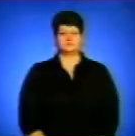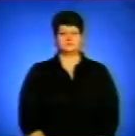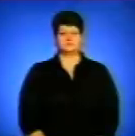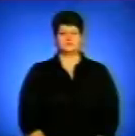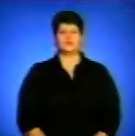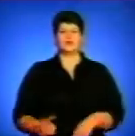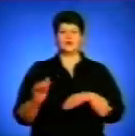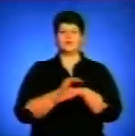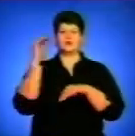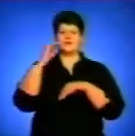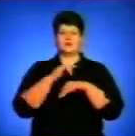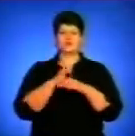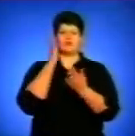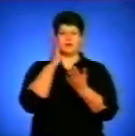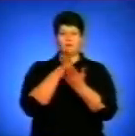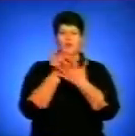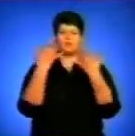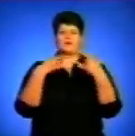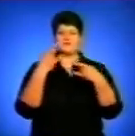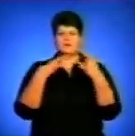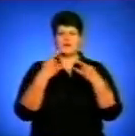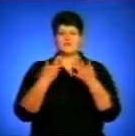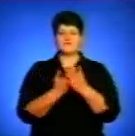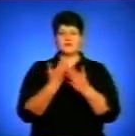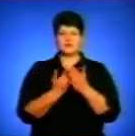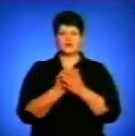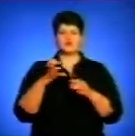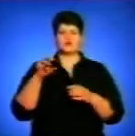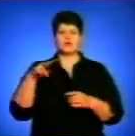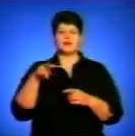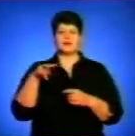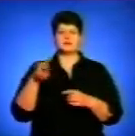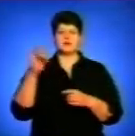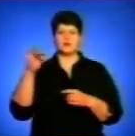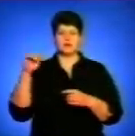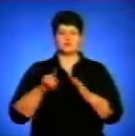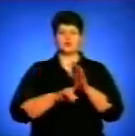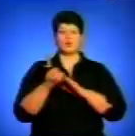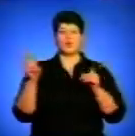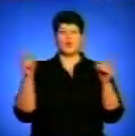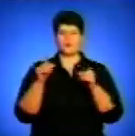Добрий вечер у прямому ефірі Вісті у студії Лариса Романів. Спочатку коротко про головне.